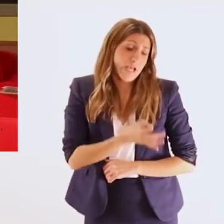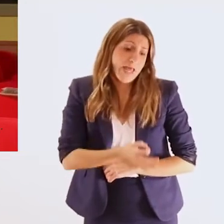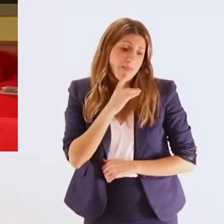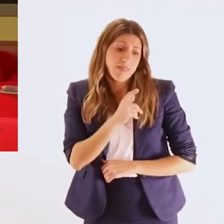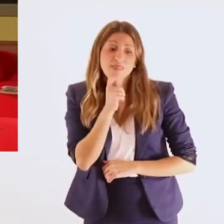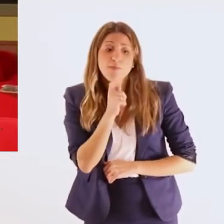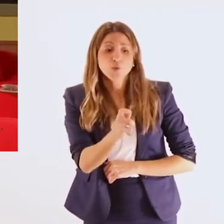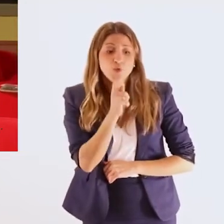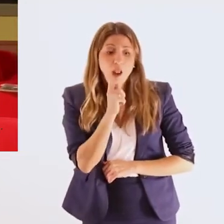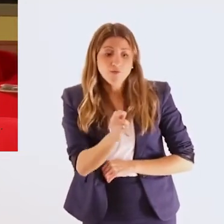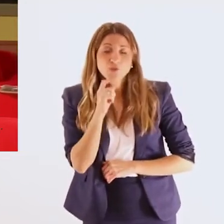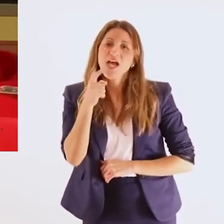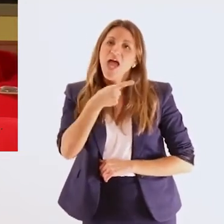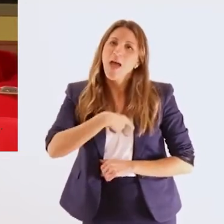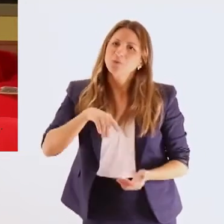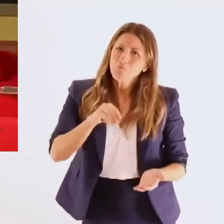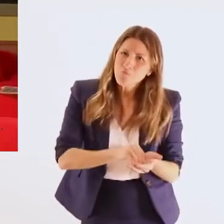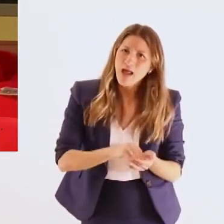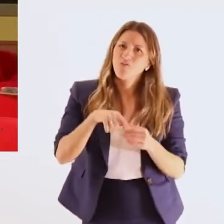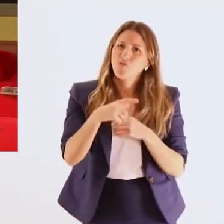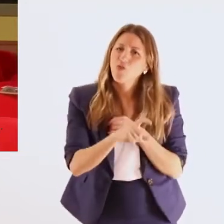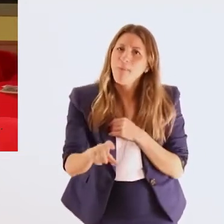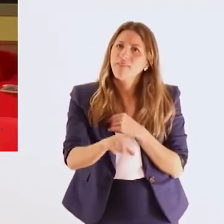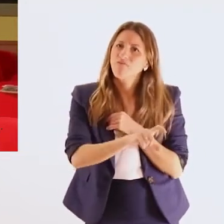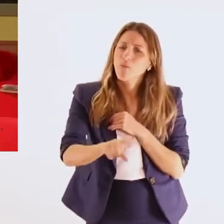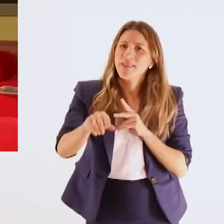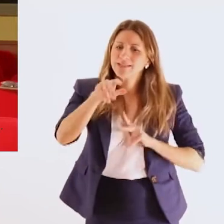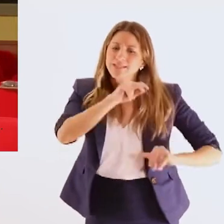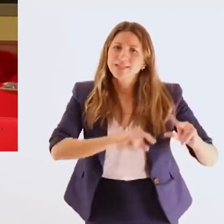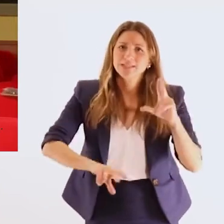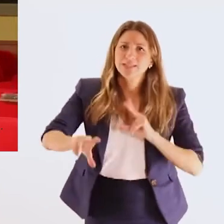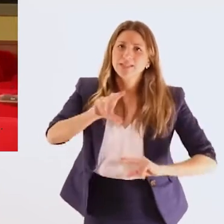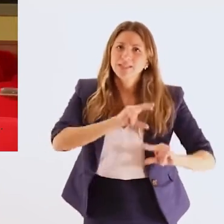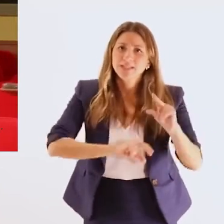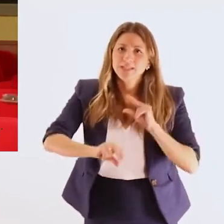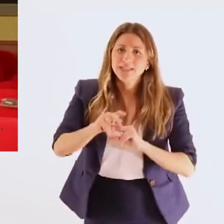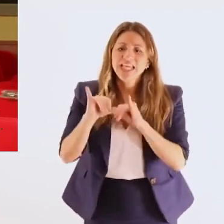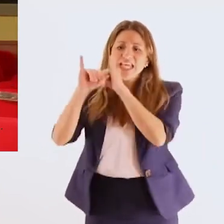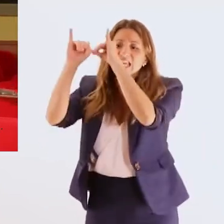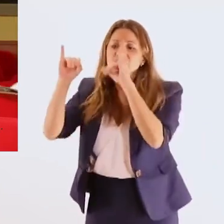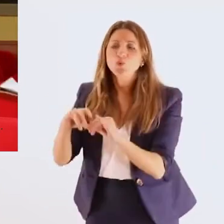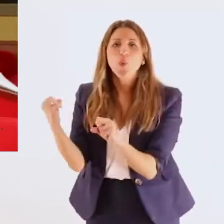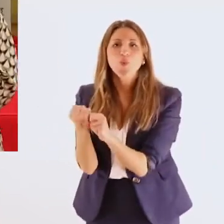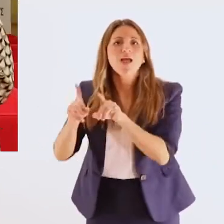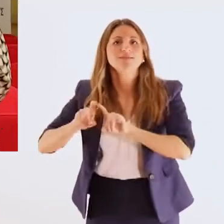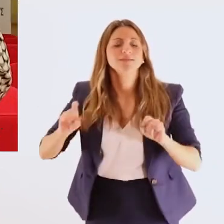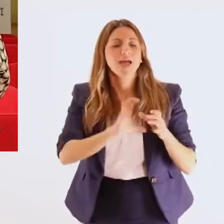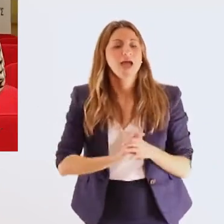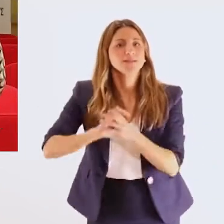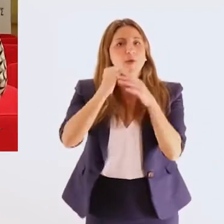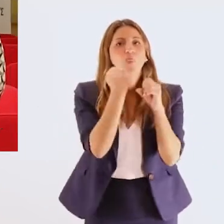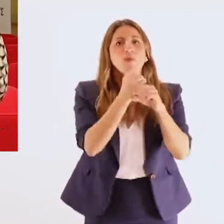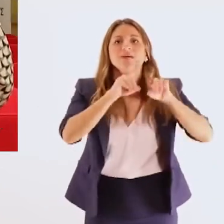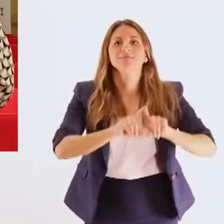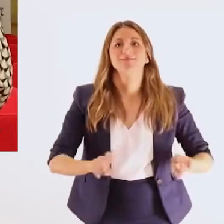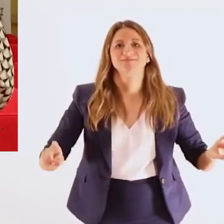σε συνεργασία, όπως είπα, με την Ακαδημαϊκή Κοινότητα και όλους τους φορείς της ελληνικής κοινωνίας Προέδρε, σας